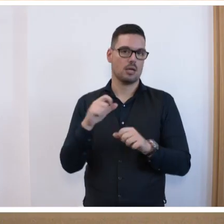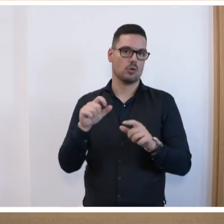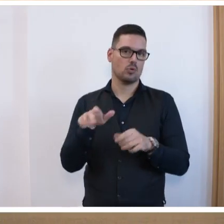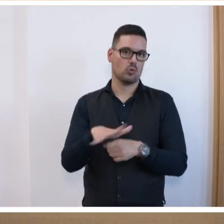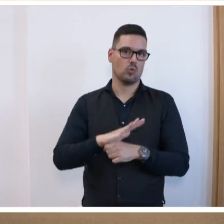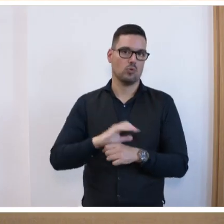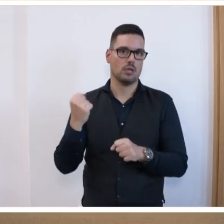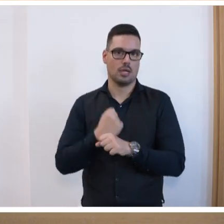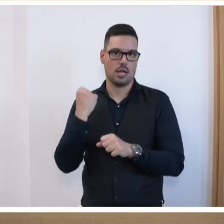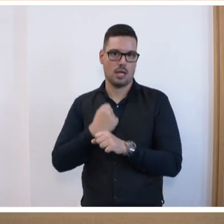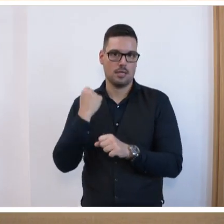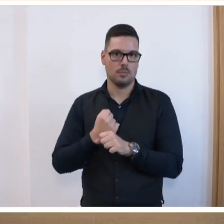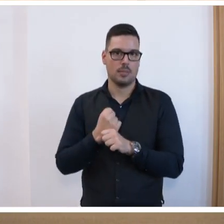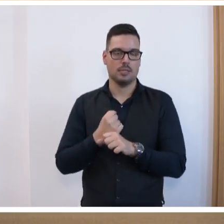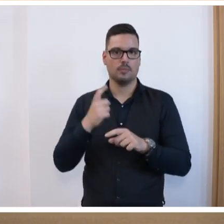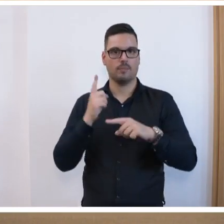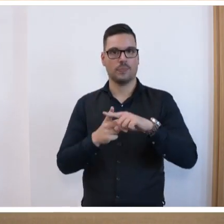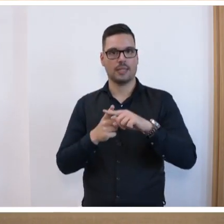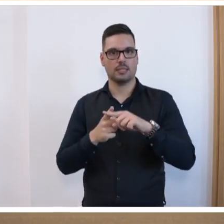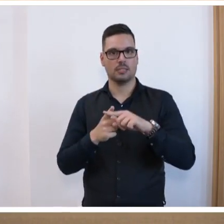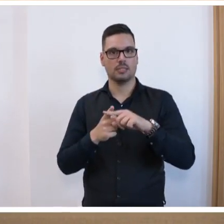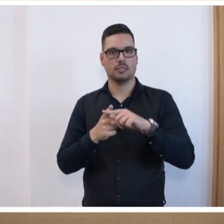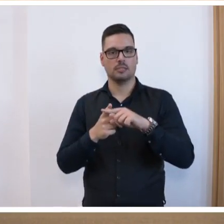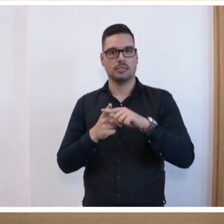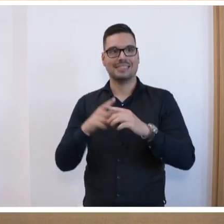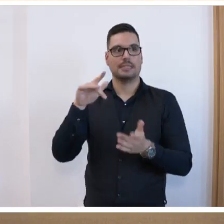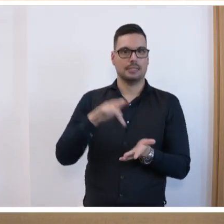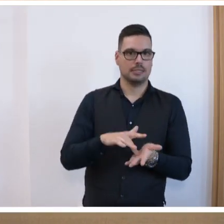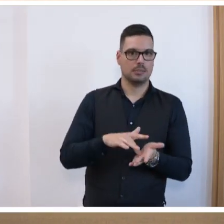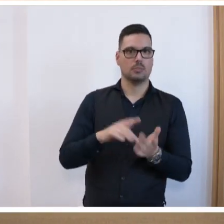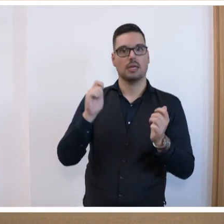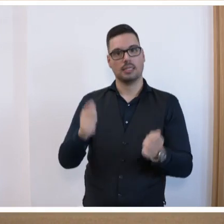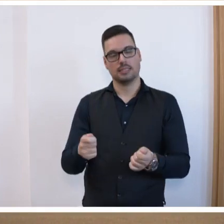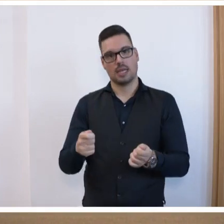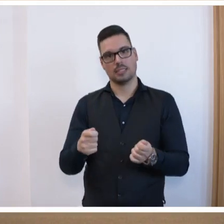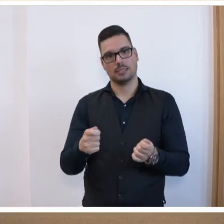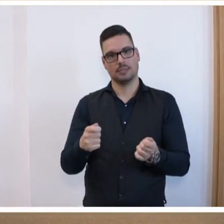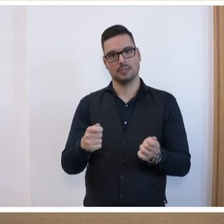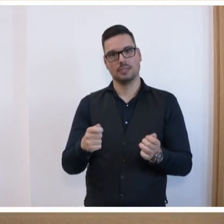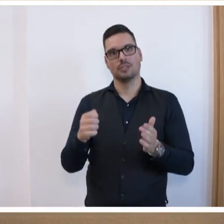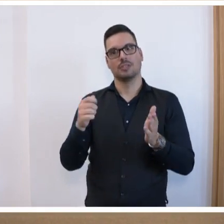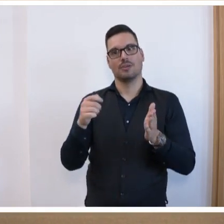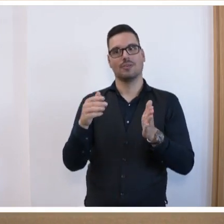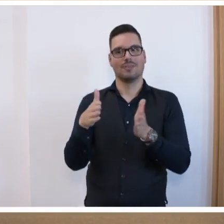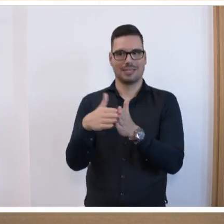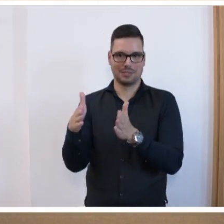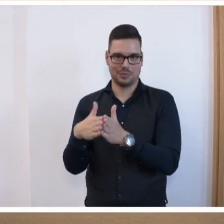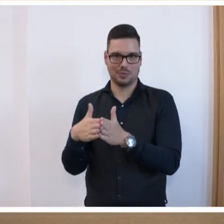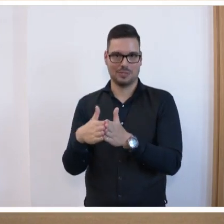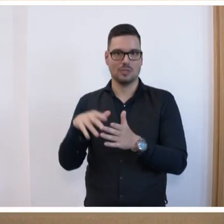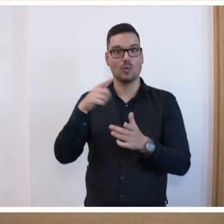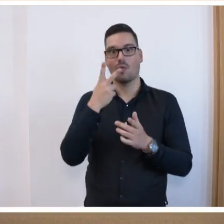und ich gebe einen Tipp an die antragstellende Fraktion. Wir waren sogar so